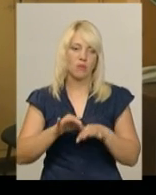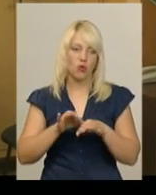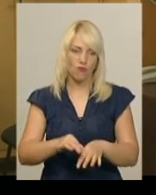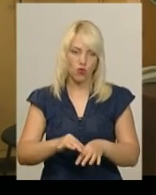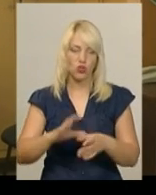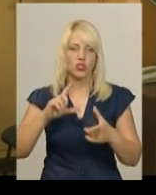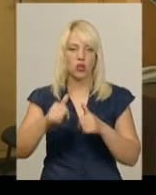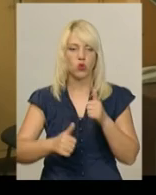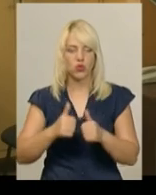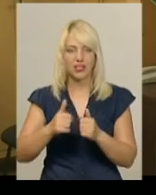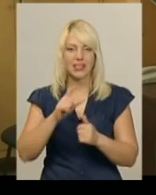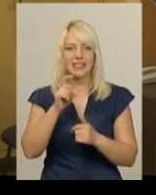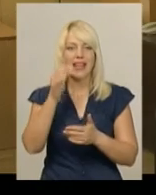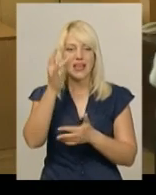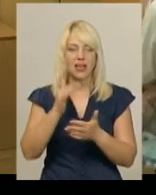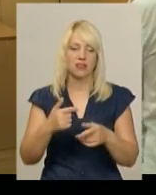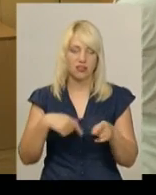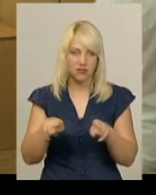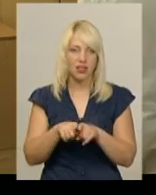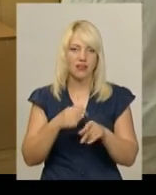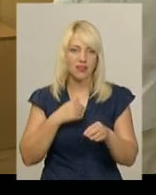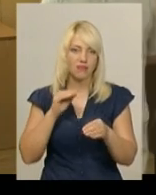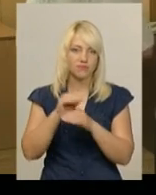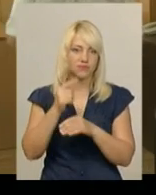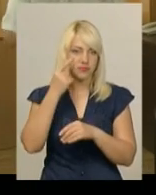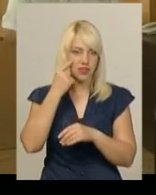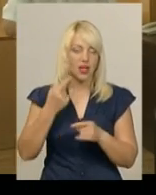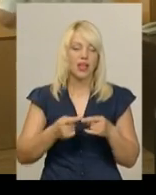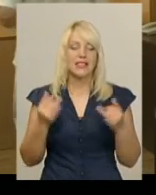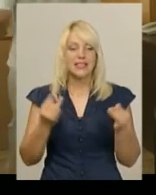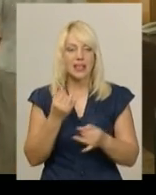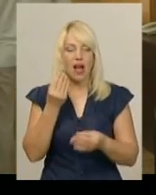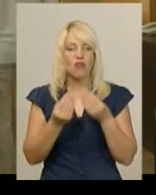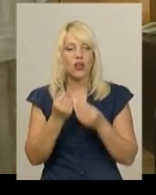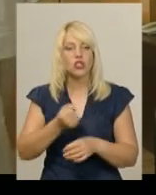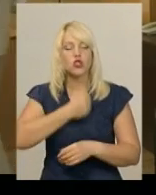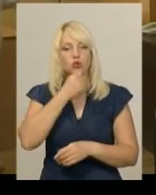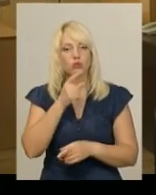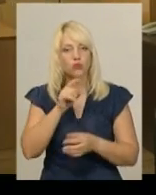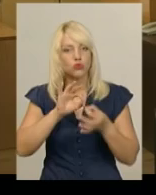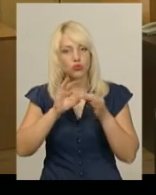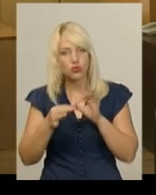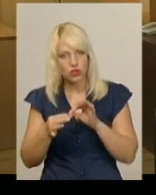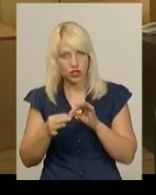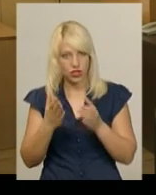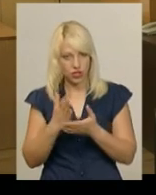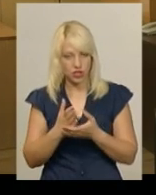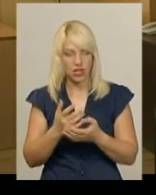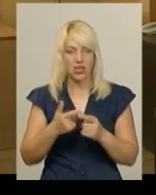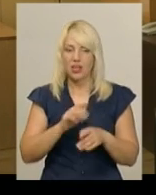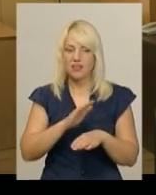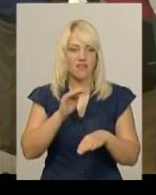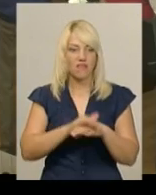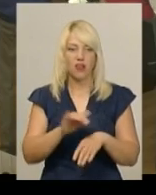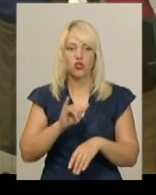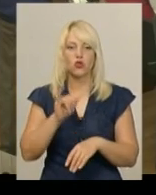рейтингом, і я його таким чином набиваю. Цікавіше грати з дорослими, тому що з ними сложніше грати. Вже і не факт, що ти в них